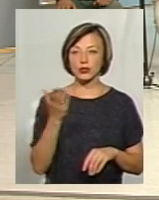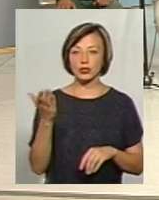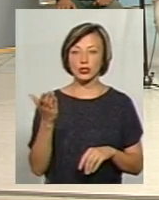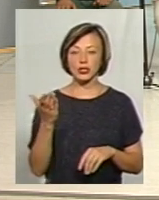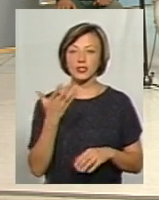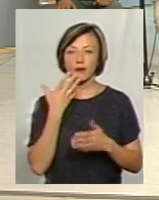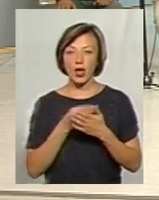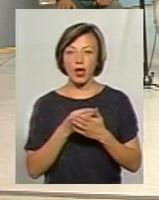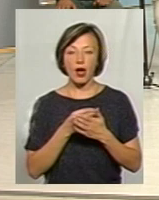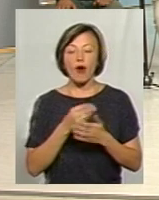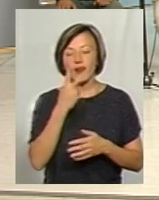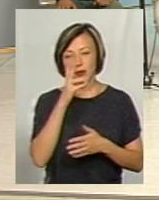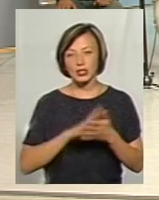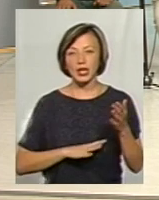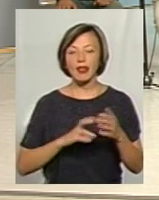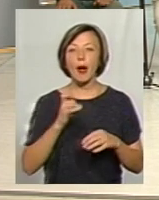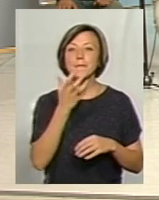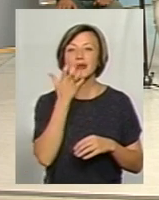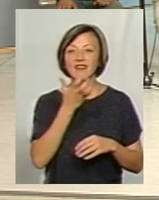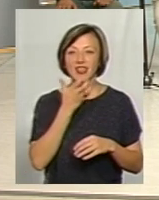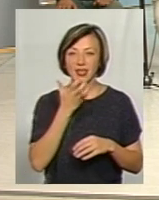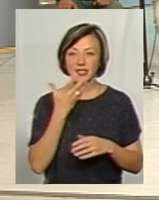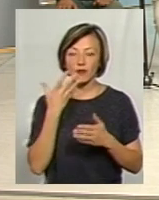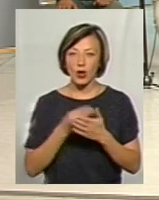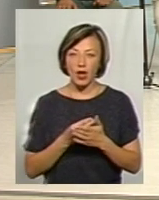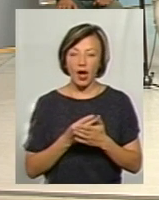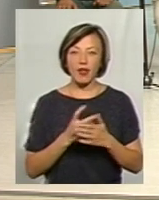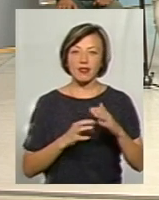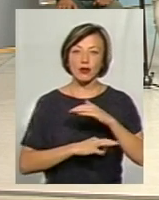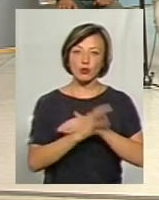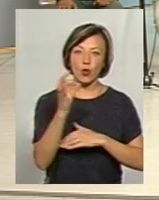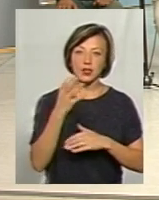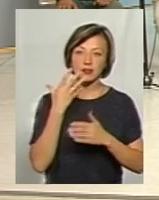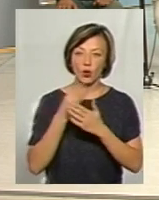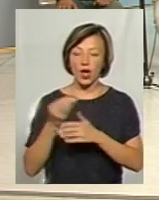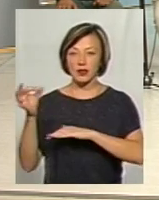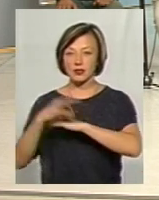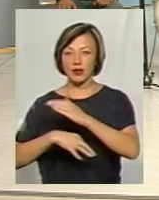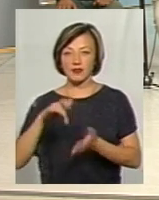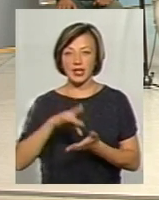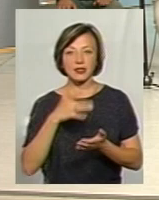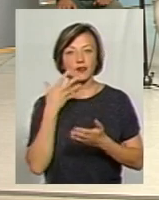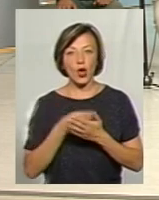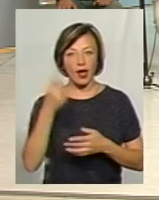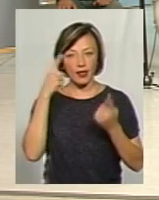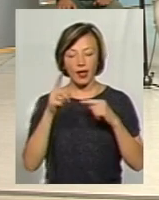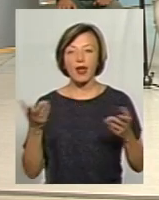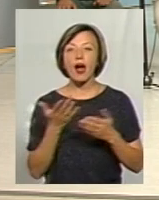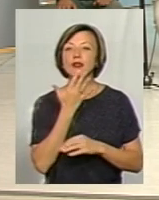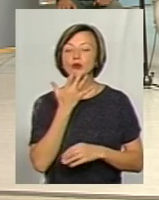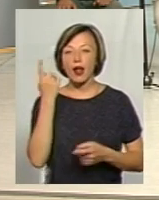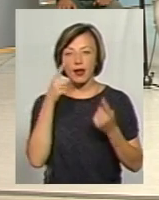якась своя ідея, на Сході України своя, у нас на Заході чи в Центрі теж своя. Яка